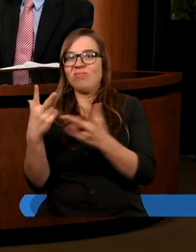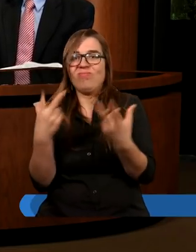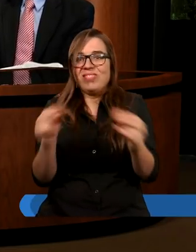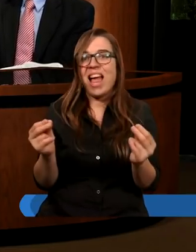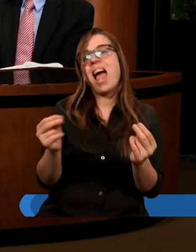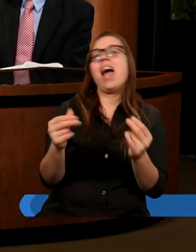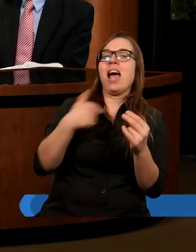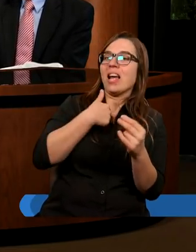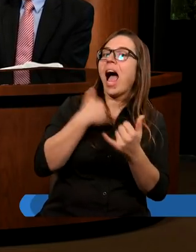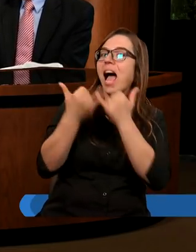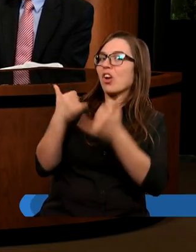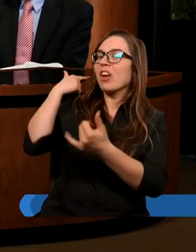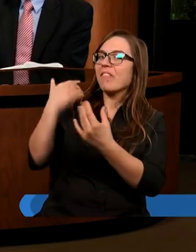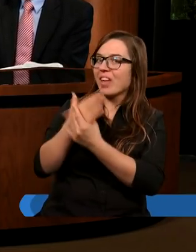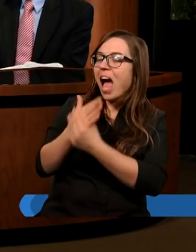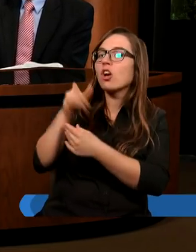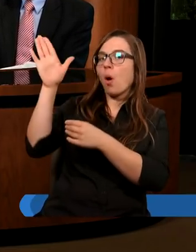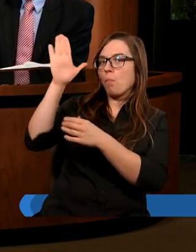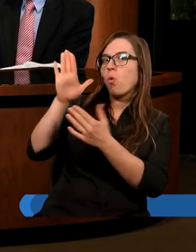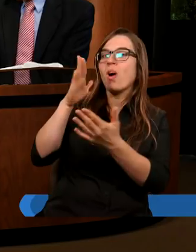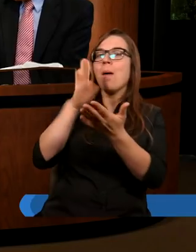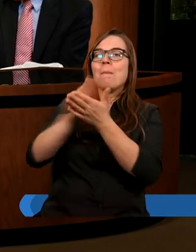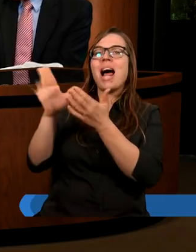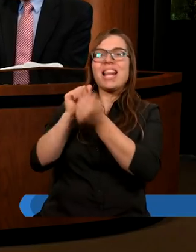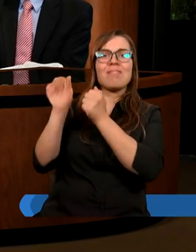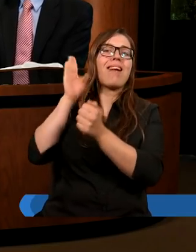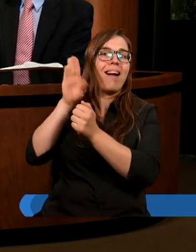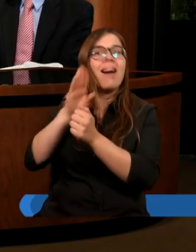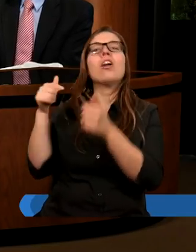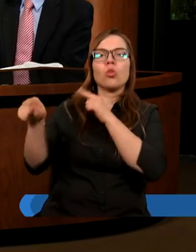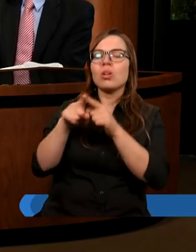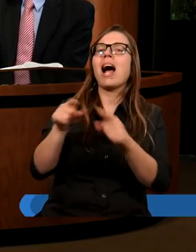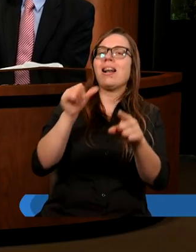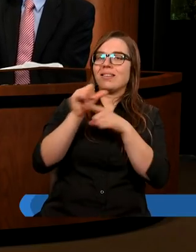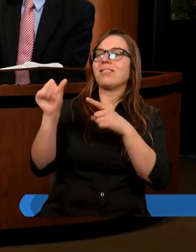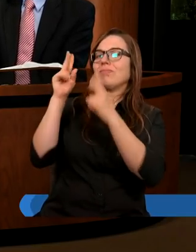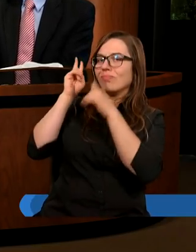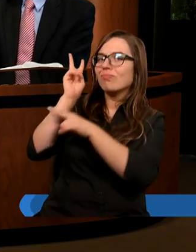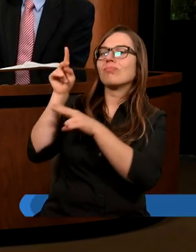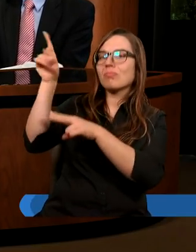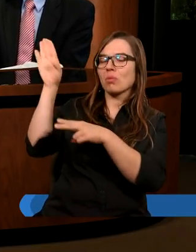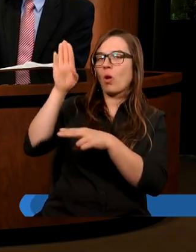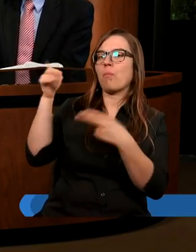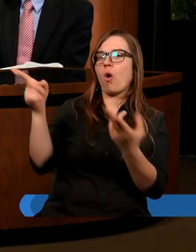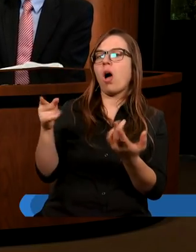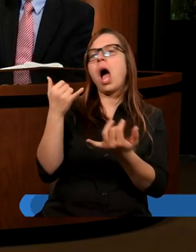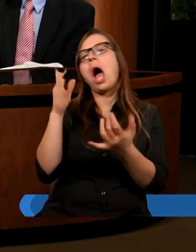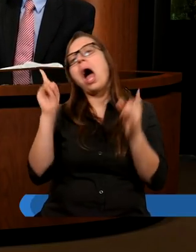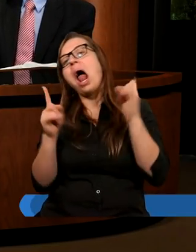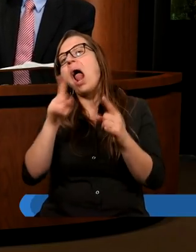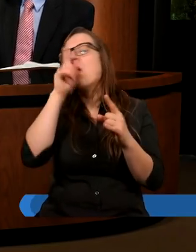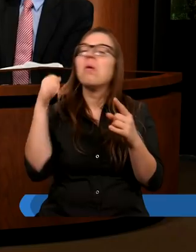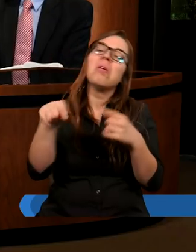jest niezmienny, albo też po prostu ta niezmienność jest tylko może takim, nie wiem,